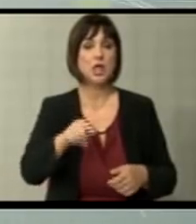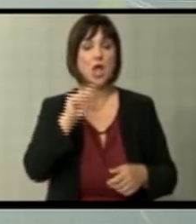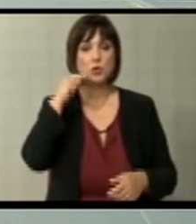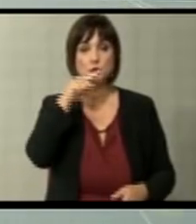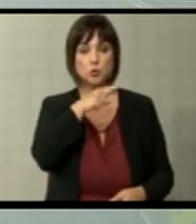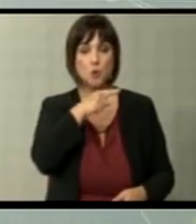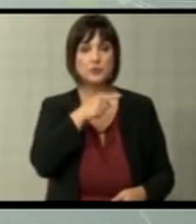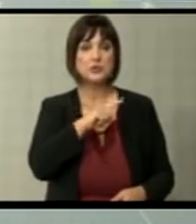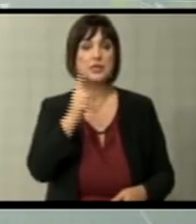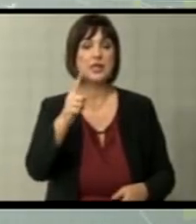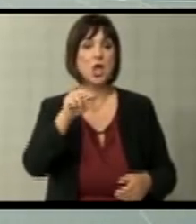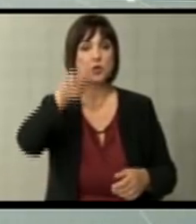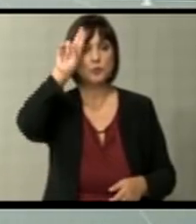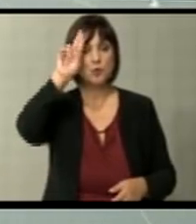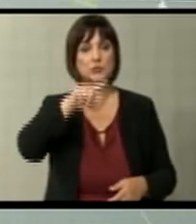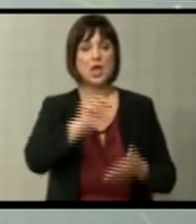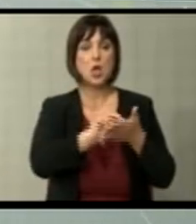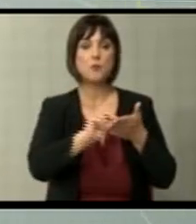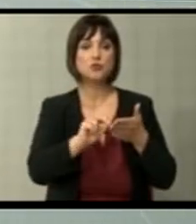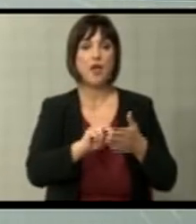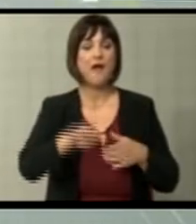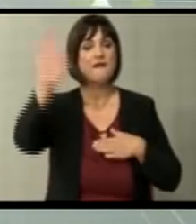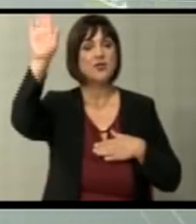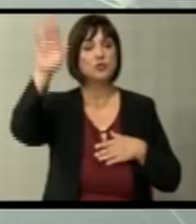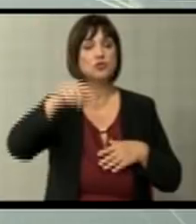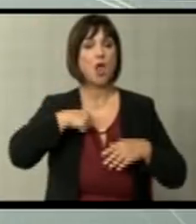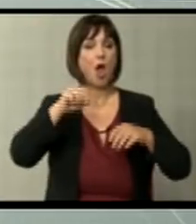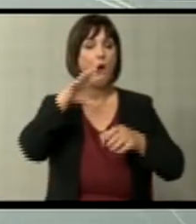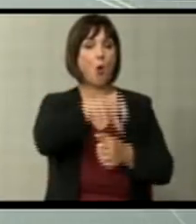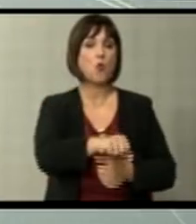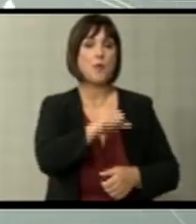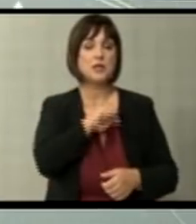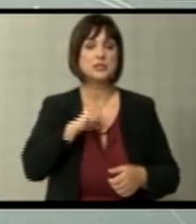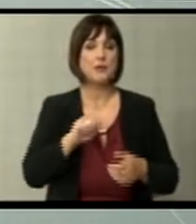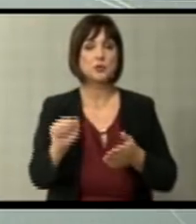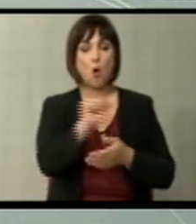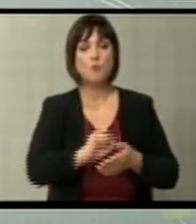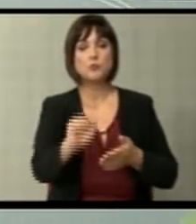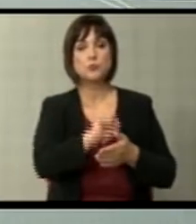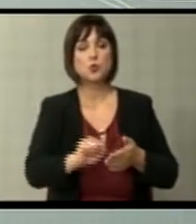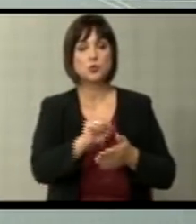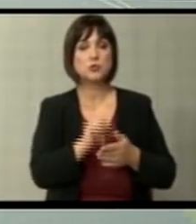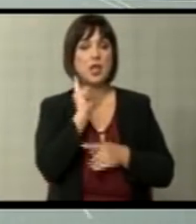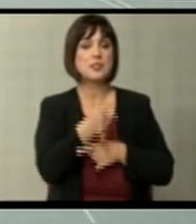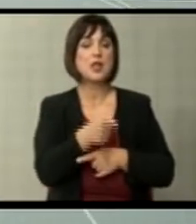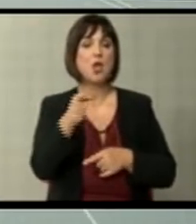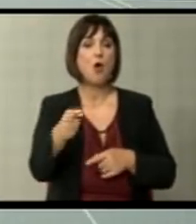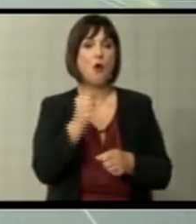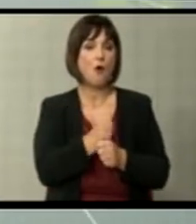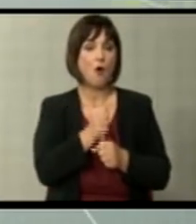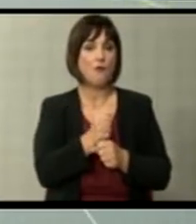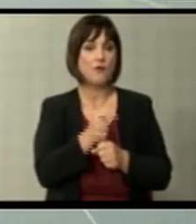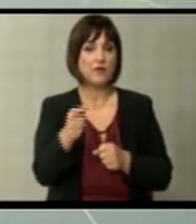струмица неден од спомениците што пишувало фашистичкиот окупатор самиот собрусилица или нарадил некој тоа да